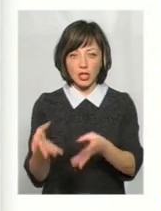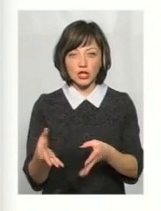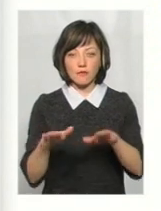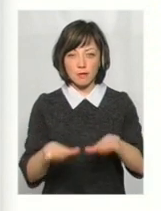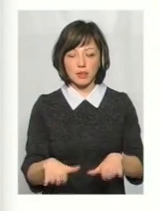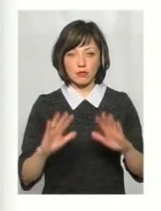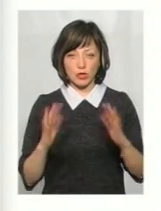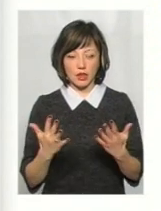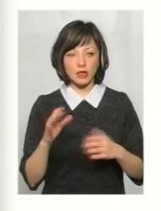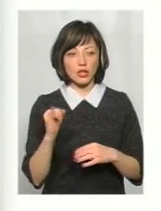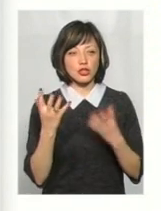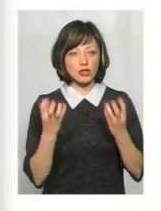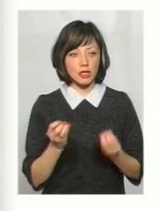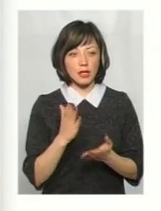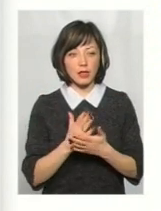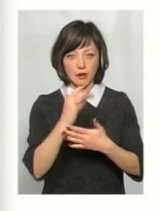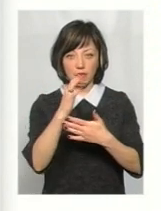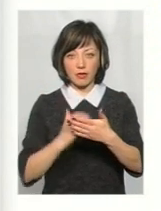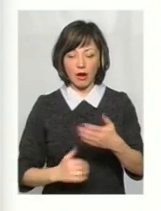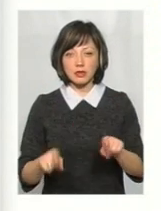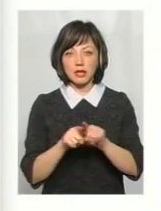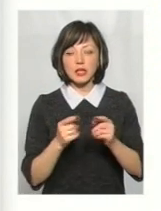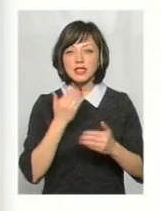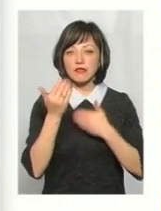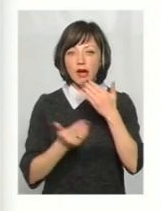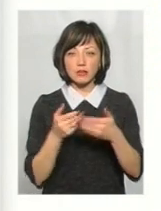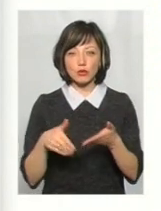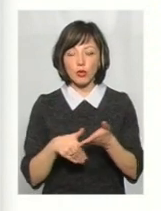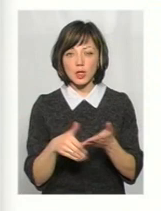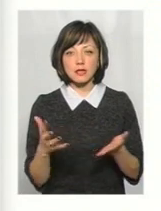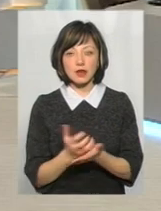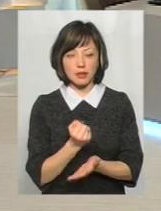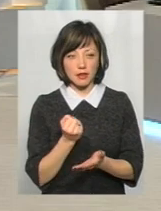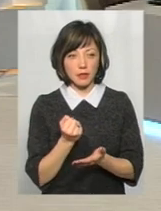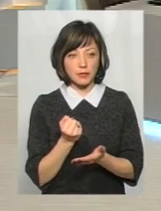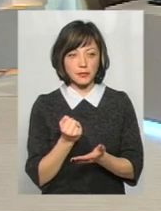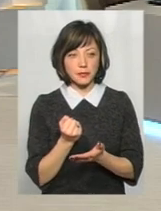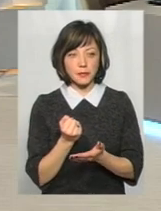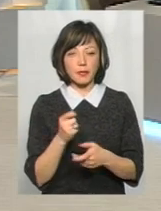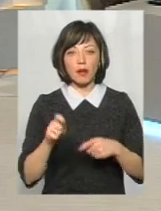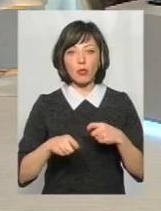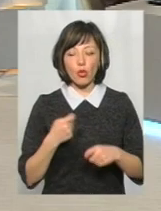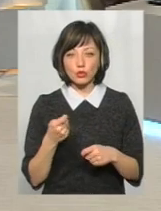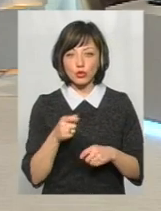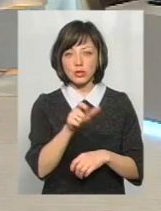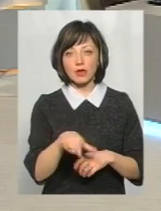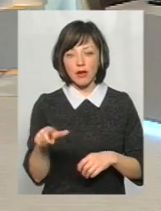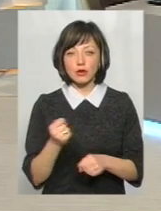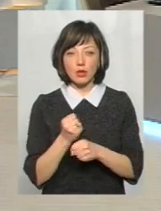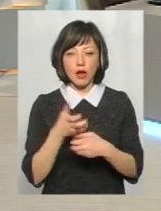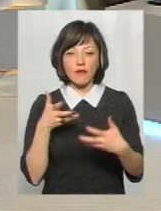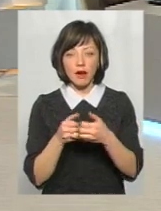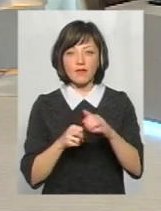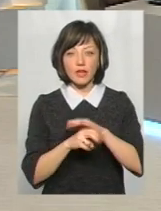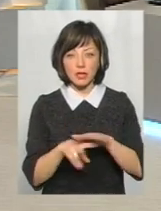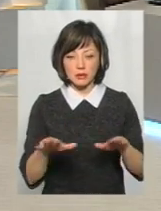події. І ще є ціла низка отаких звернень, щоб допомогли знайти порушників, які скоїли ДТП